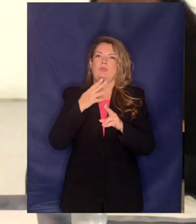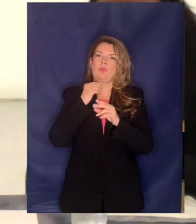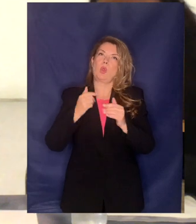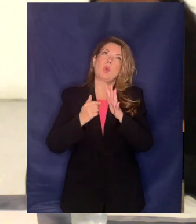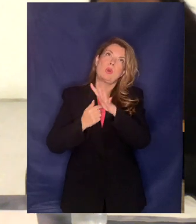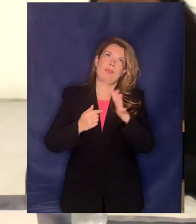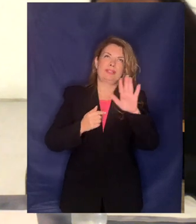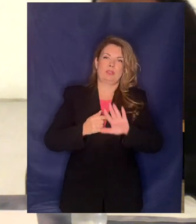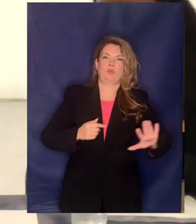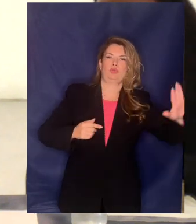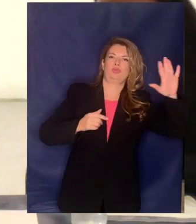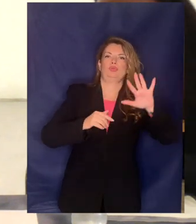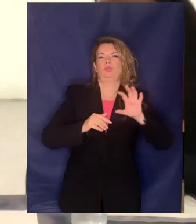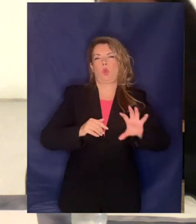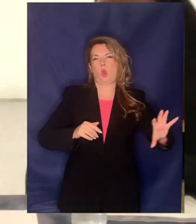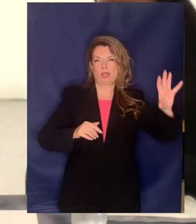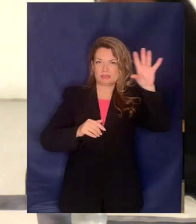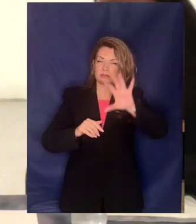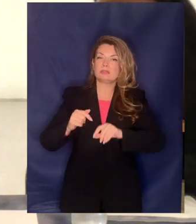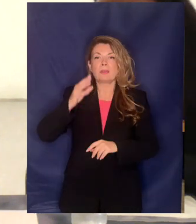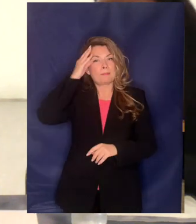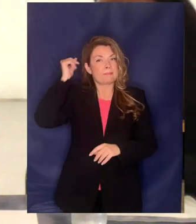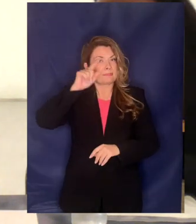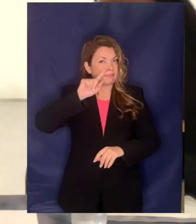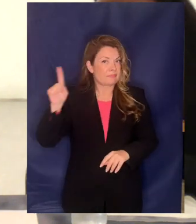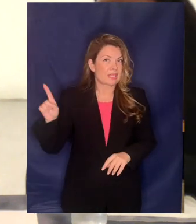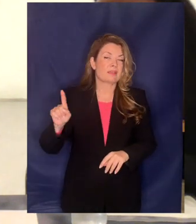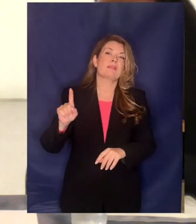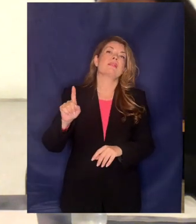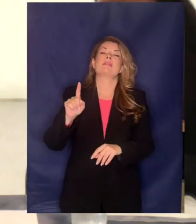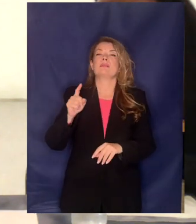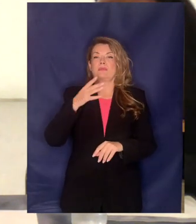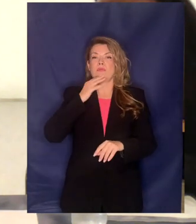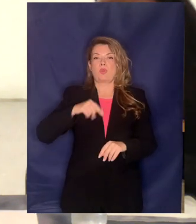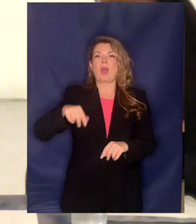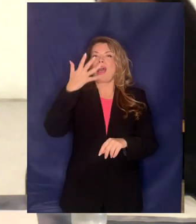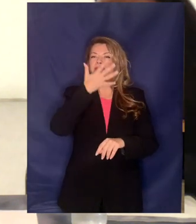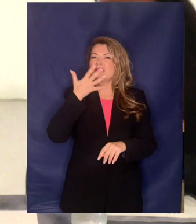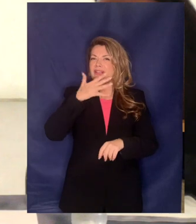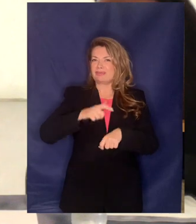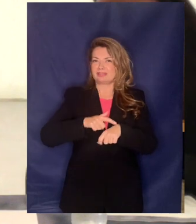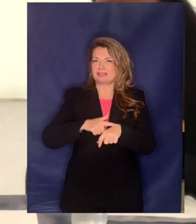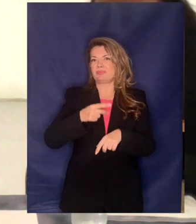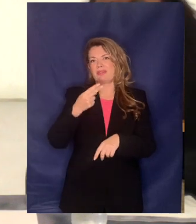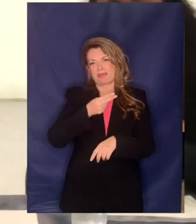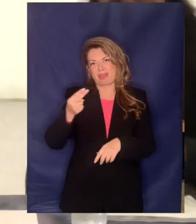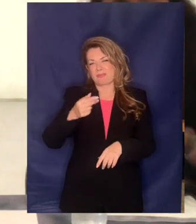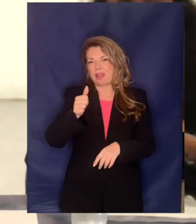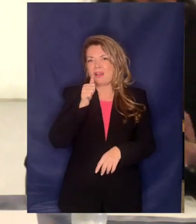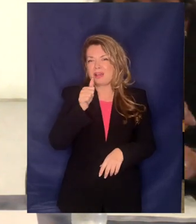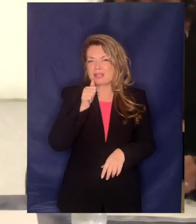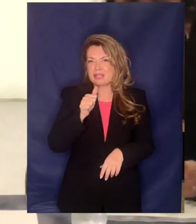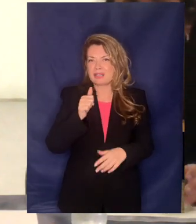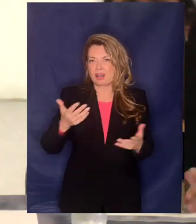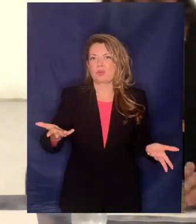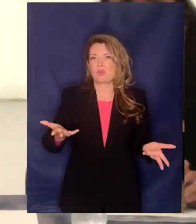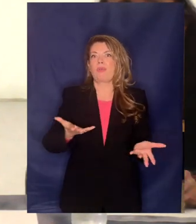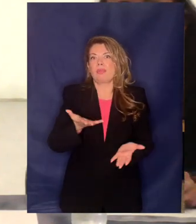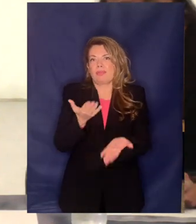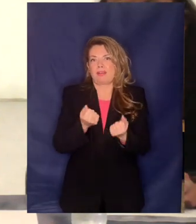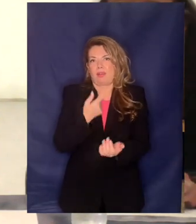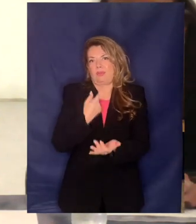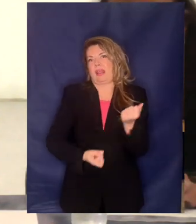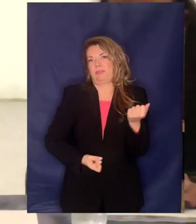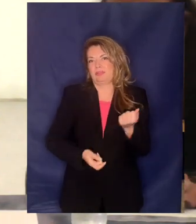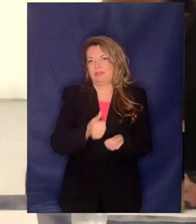γιατί δεν πρέπει να ξεχνάμε ότι και μεγάλα κομμάτια της Αφρικής δεν έχουν νερό